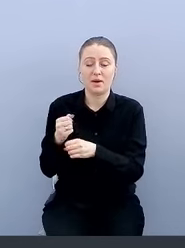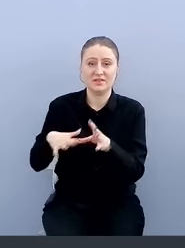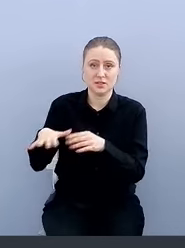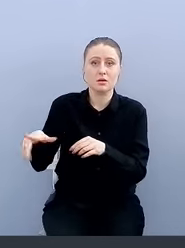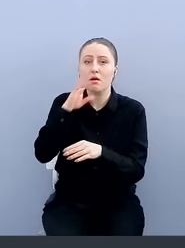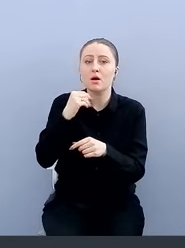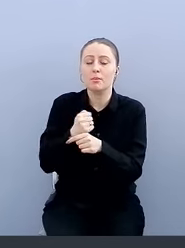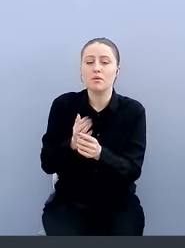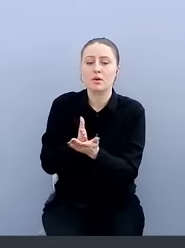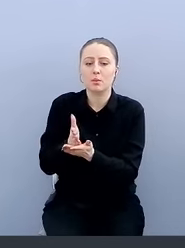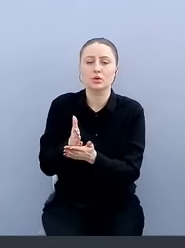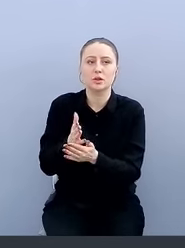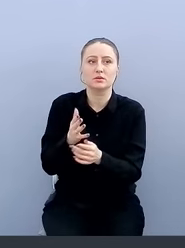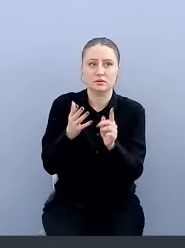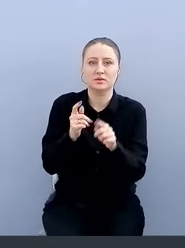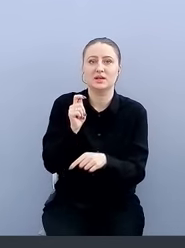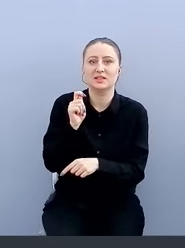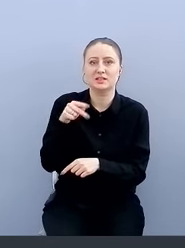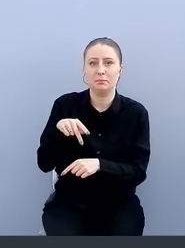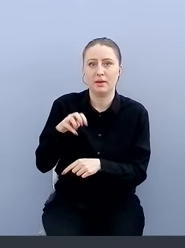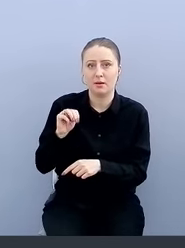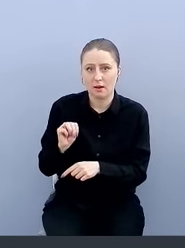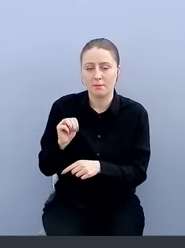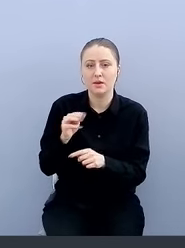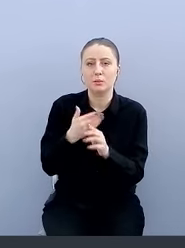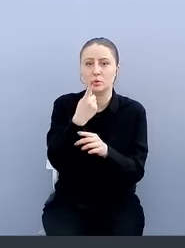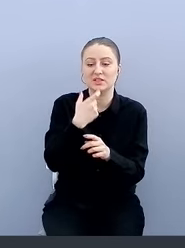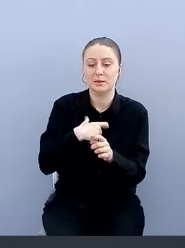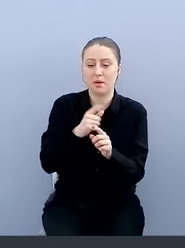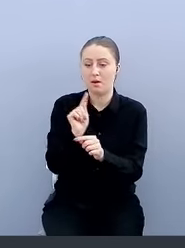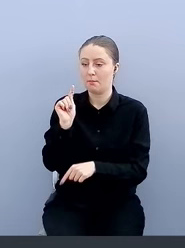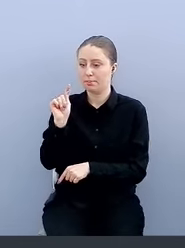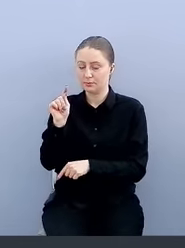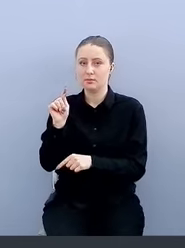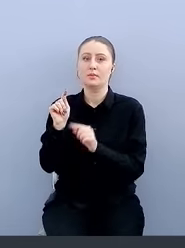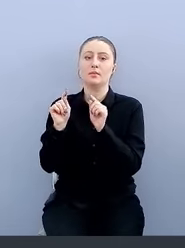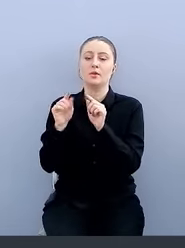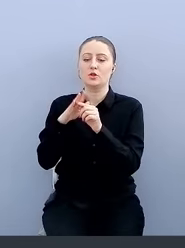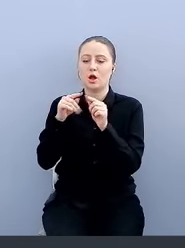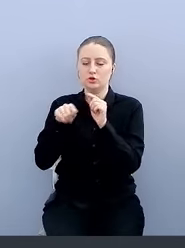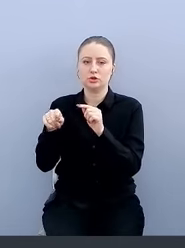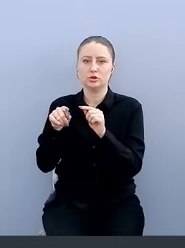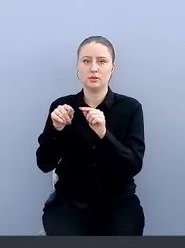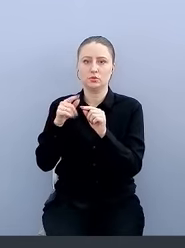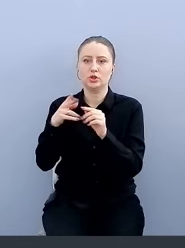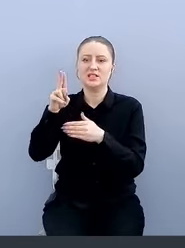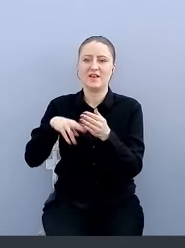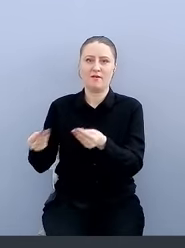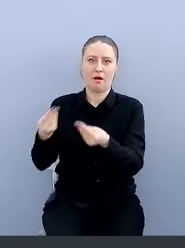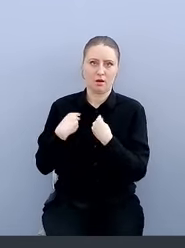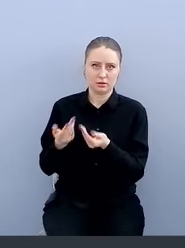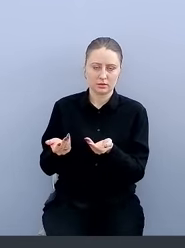работать с ТПМом. То есть по клику вы там у себя в джамфе нажимаете, и у вас там разливают сертификаты.